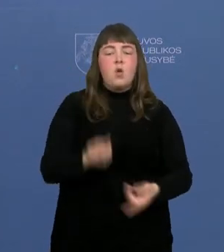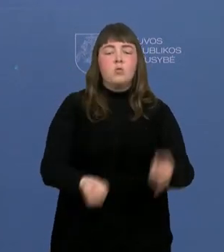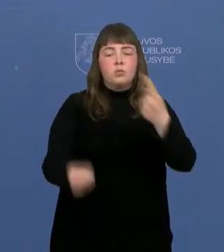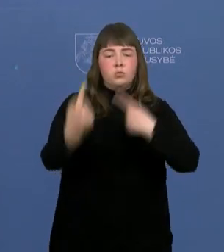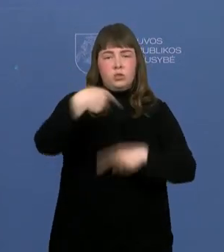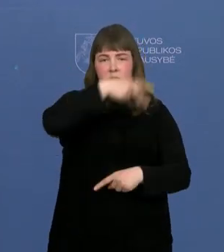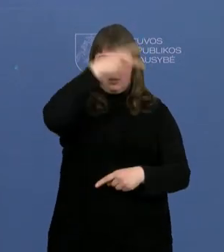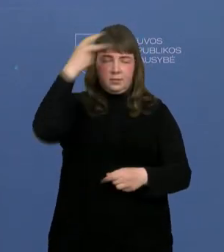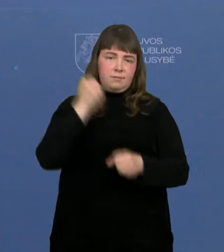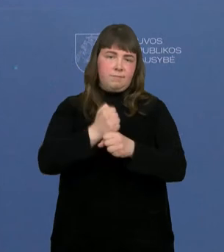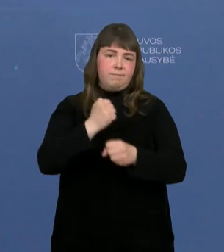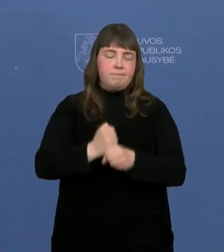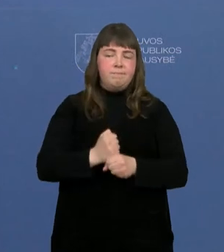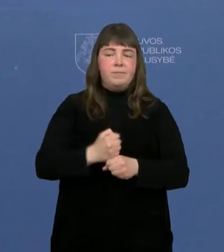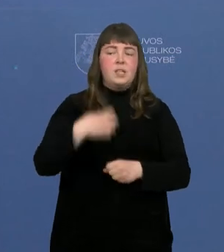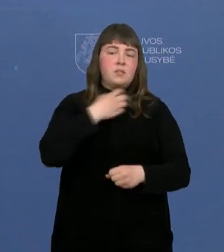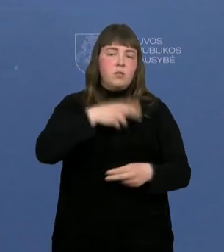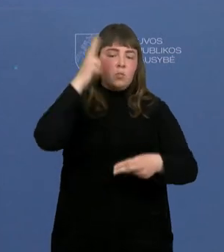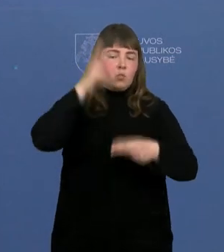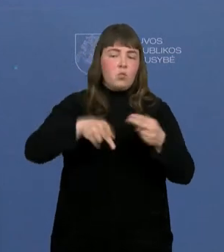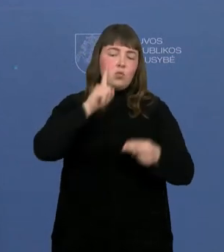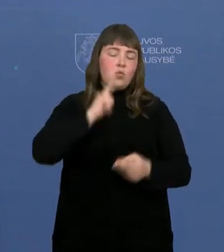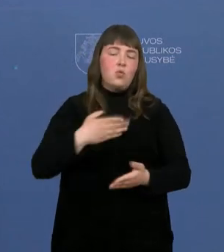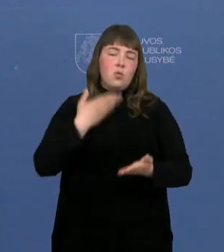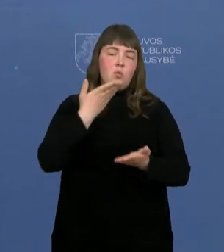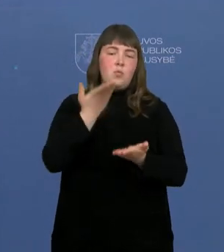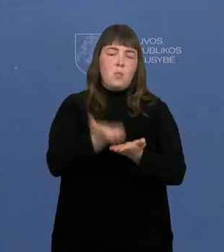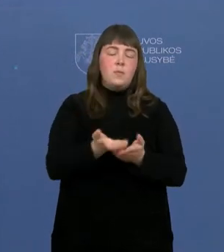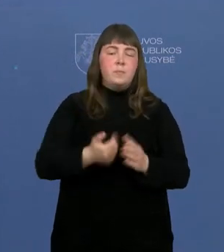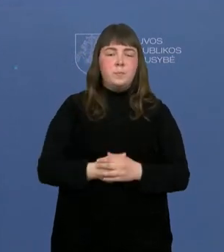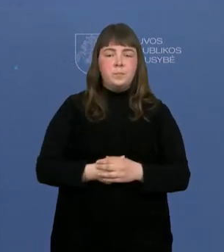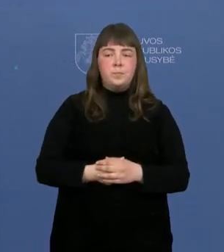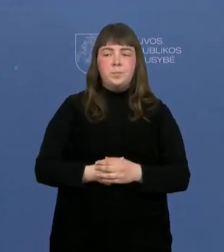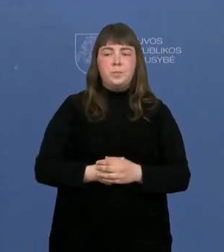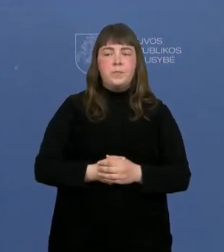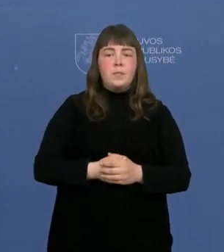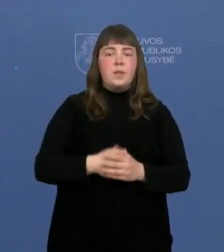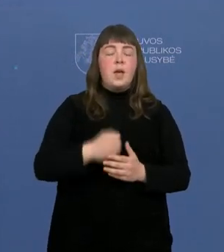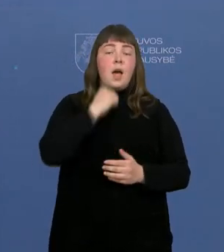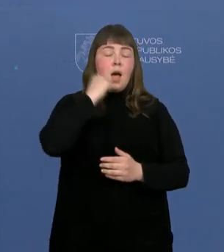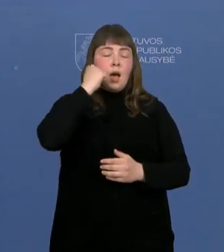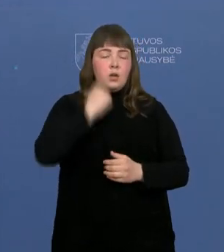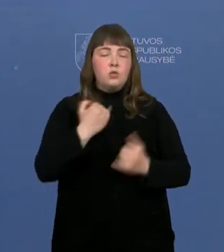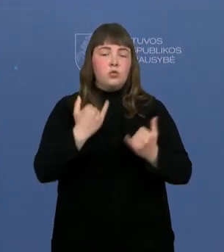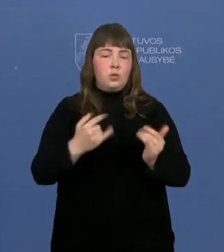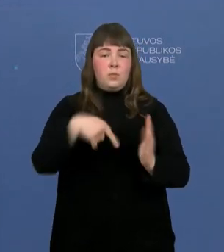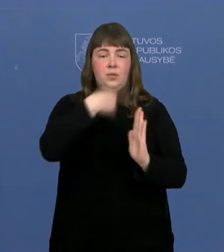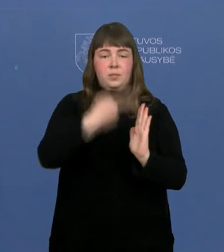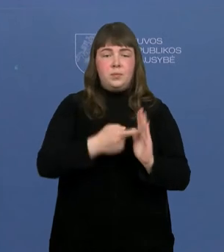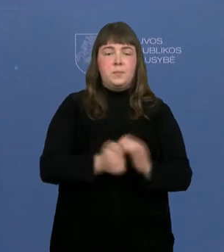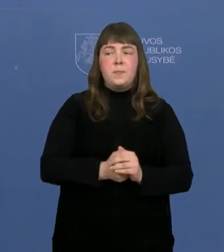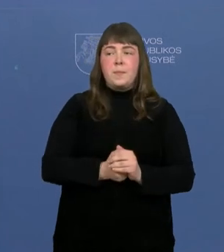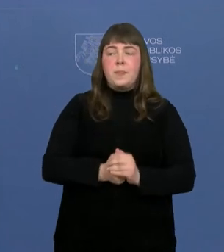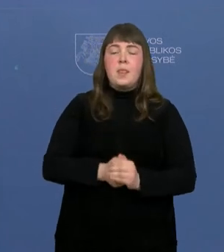tiek tokius svarbius sprendimus, kuriuos norėjau pristatyti. Dėkojama, ministriai, prašomis, klausimai. Ministriai, trumpai, gal sportininkų